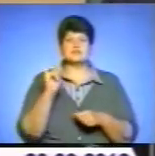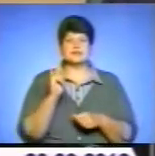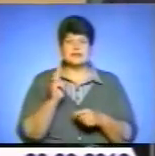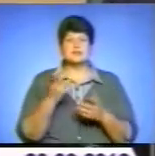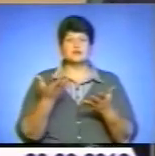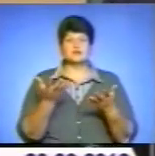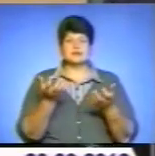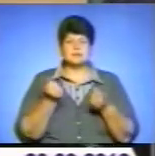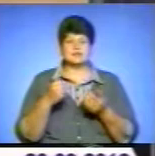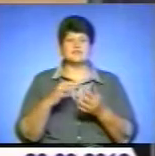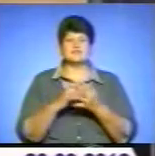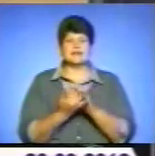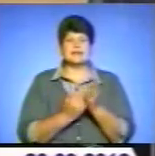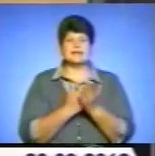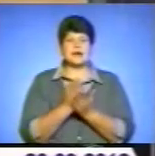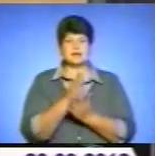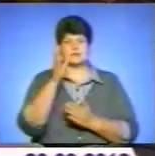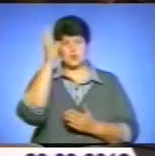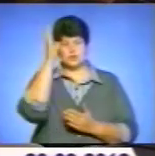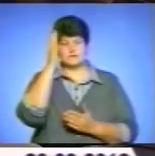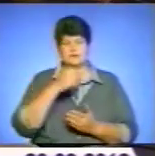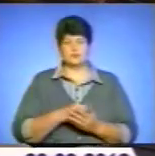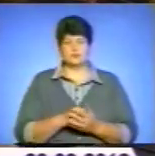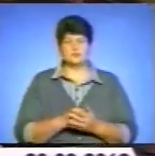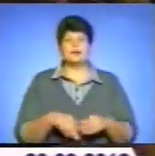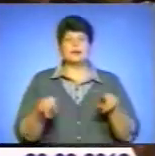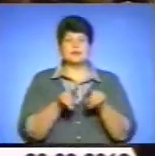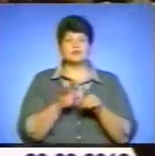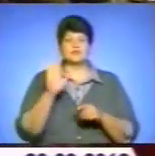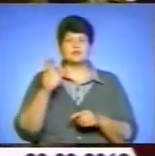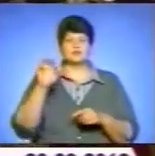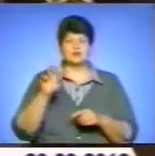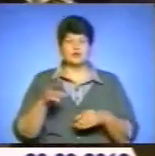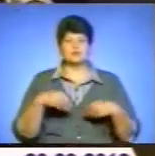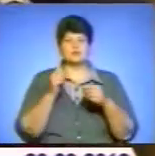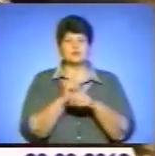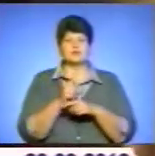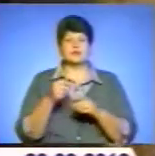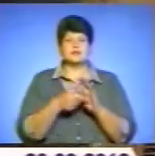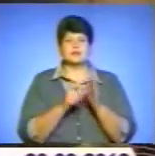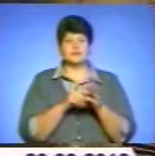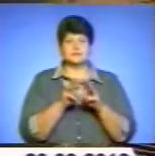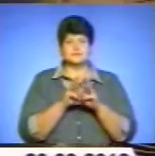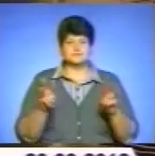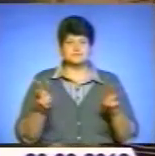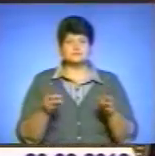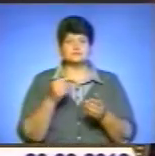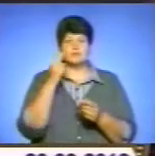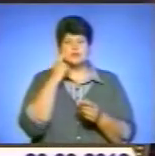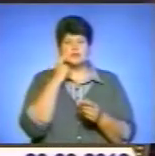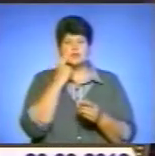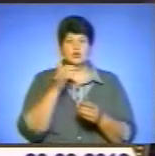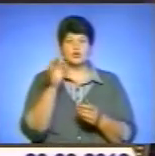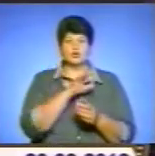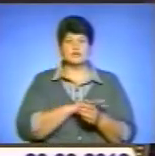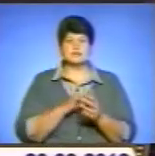отримати якісну освіту. Також Віктор Янукович доручив Кабміну створити програми, аби оцінити доходи селян і за потреби